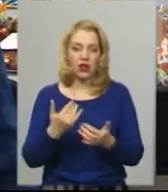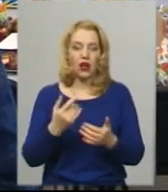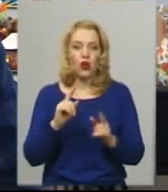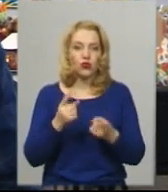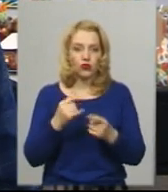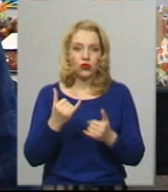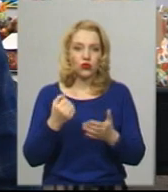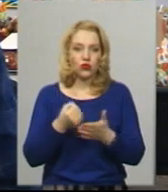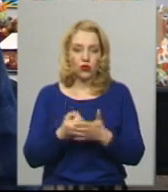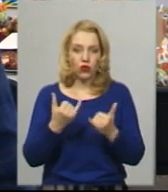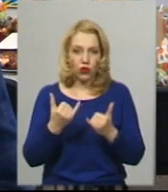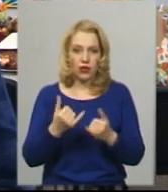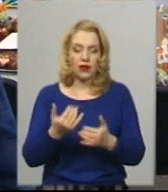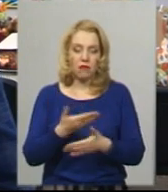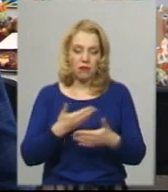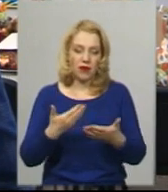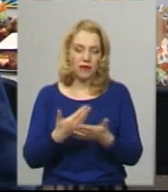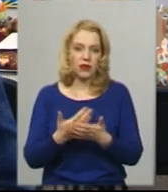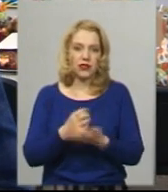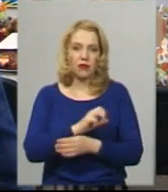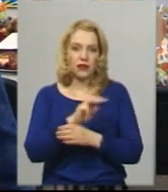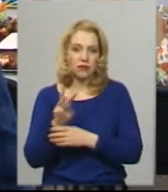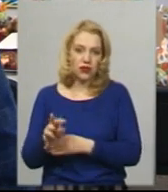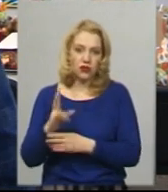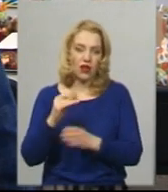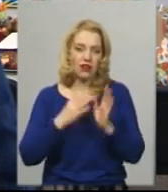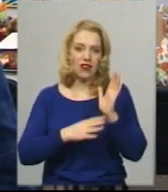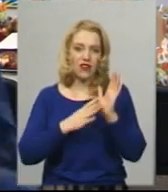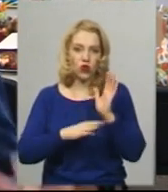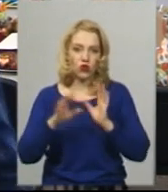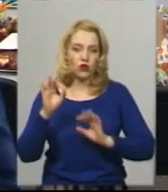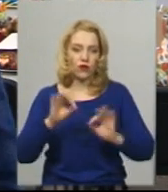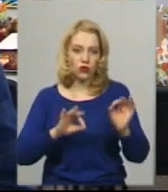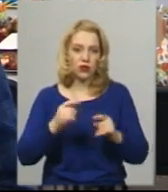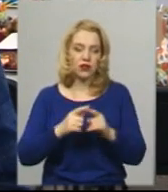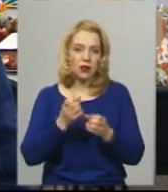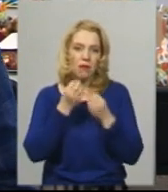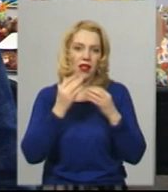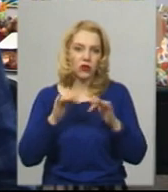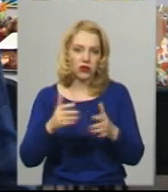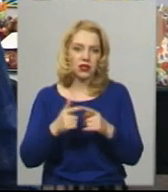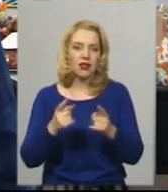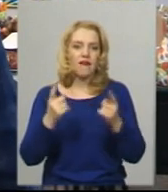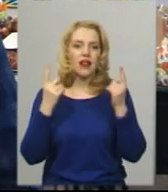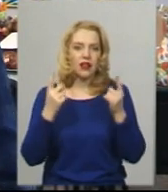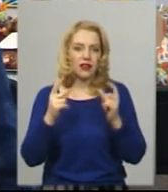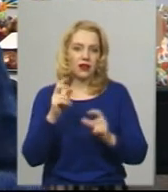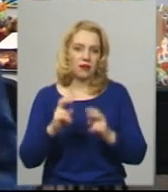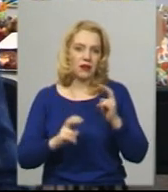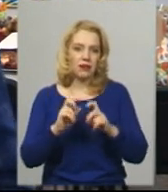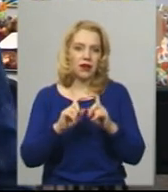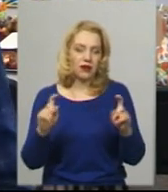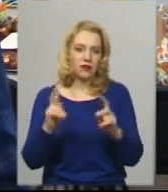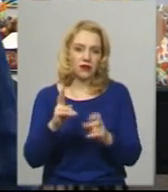ми фактично забезпечуємося десь на 90% за рахунок благодійників. Це наші великі підприємства, які працюють,